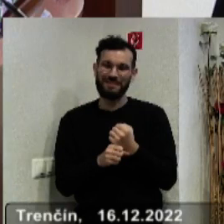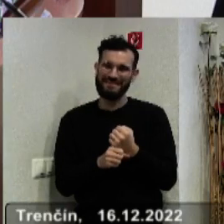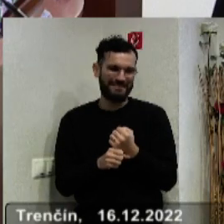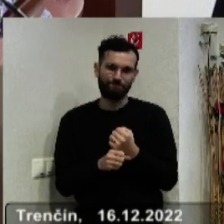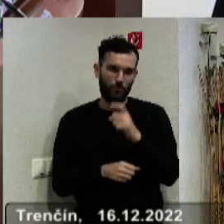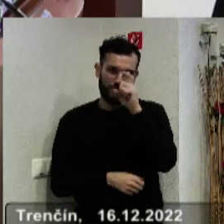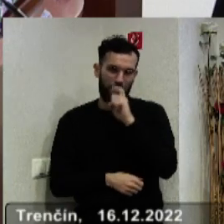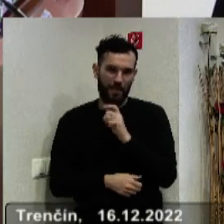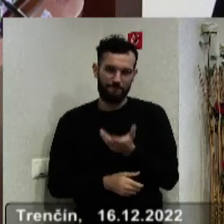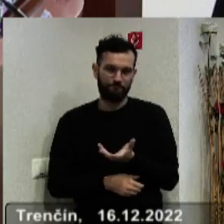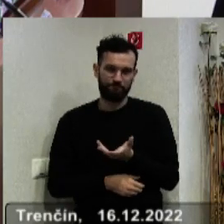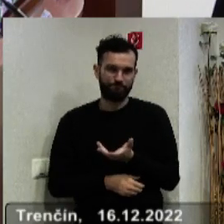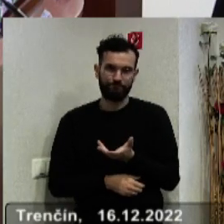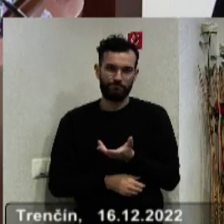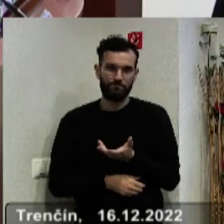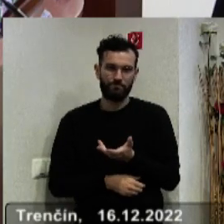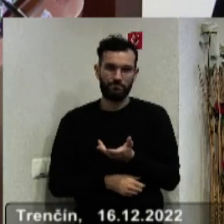a nie, nie teraz, takže